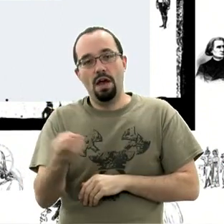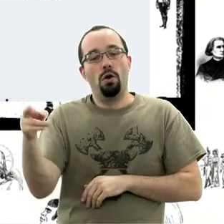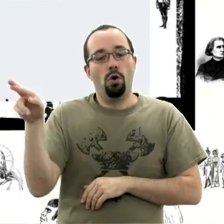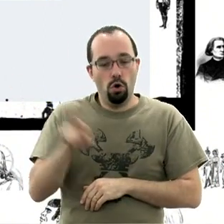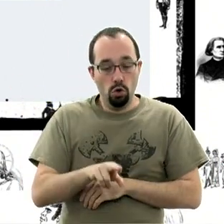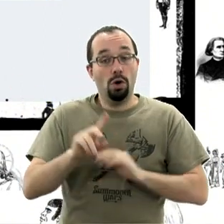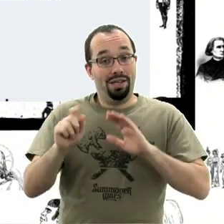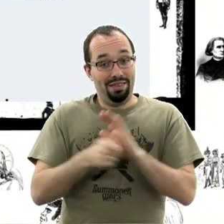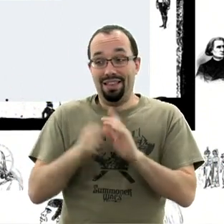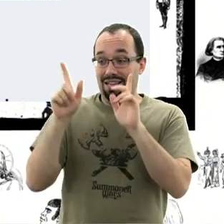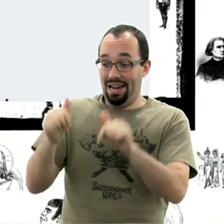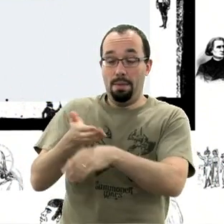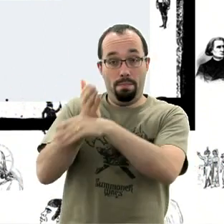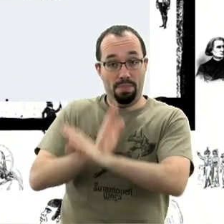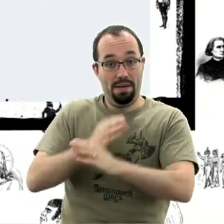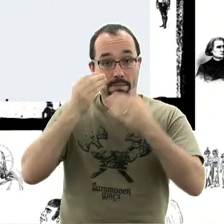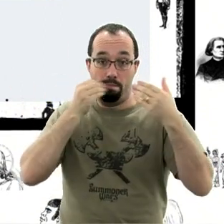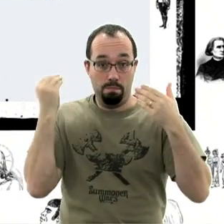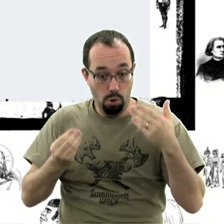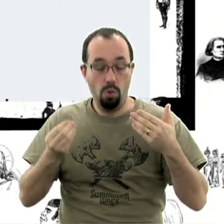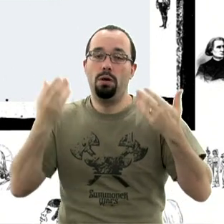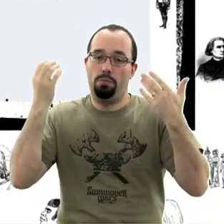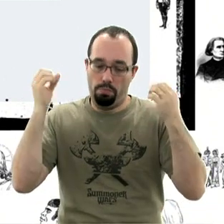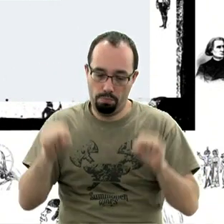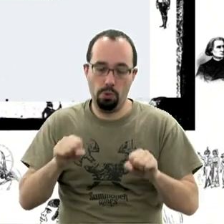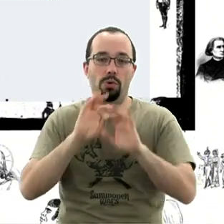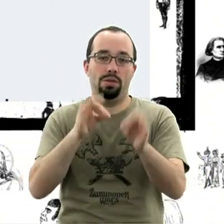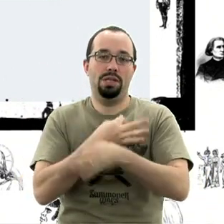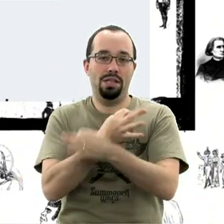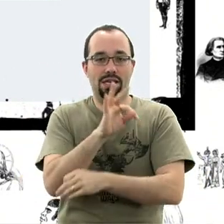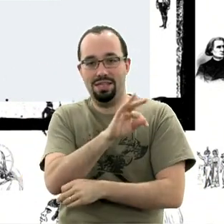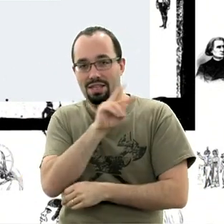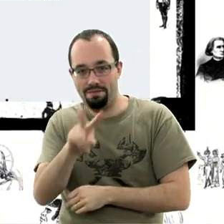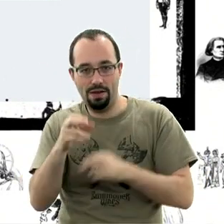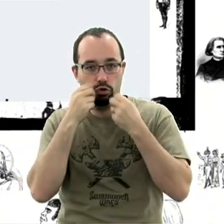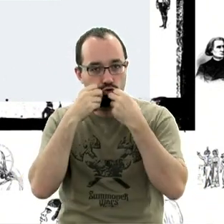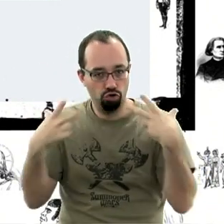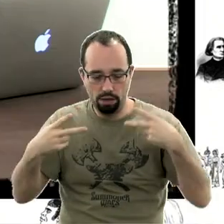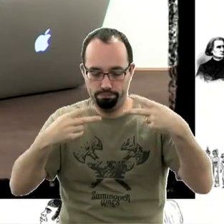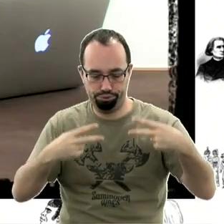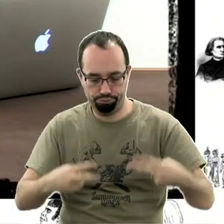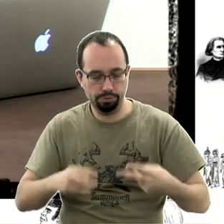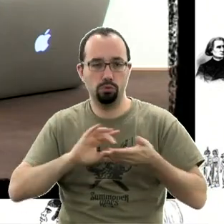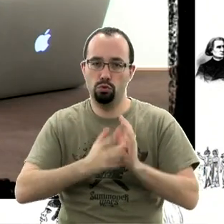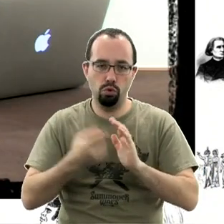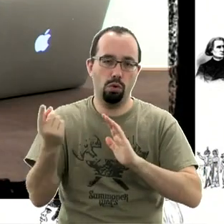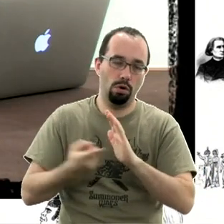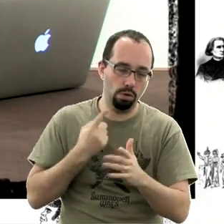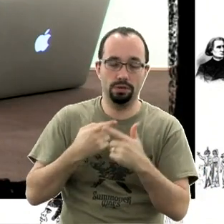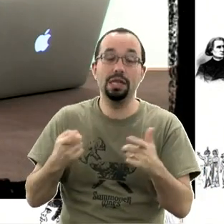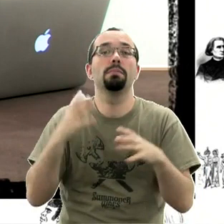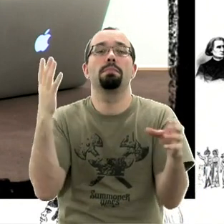on s'attaquera à l'architecture complète et totale de la Trick Crack TV. On remettra le chat en route. On remettra tout ce qu'il faut en route. Enfin bref, notre principale